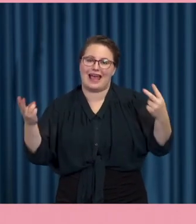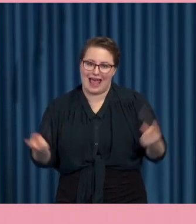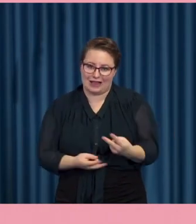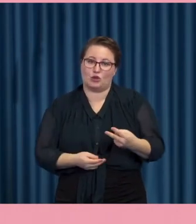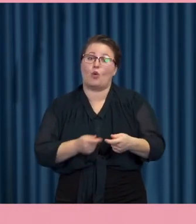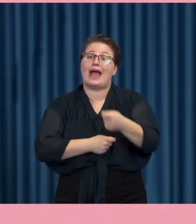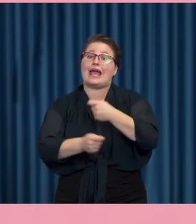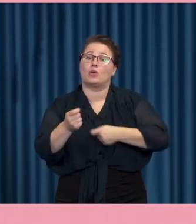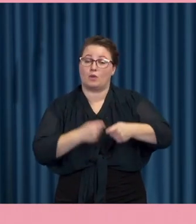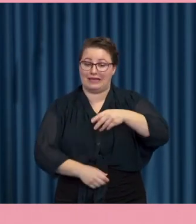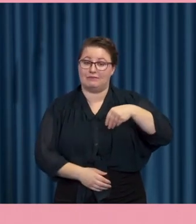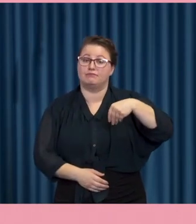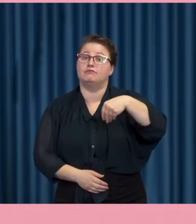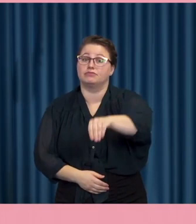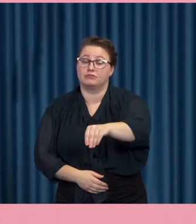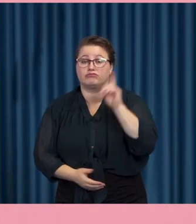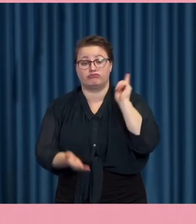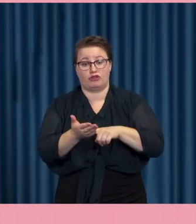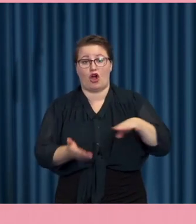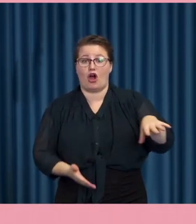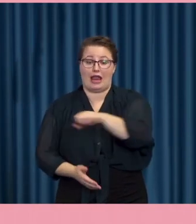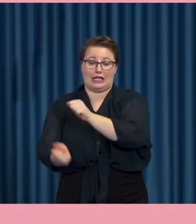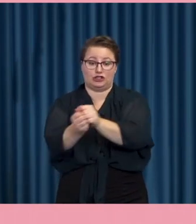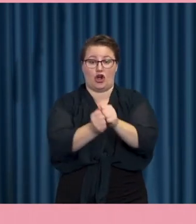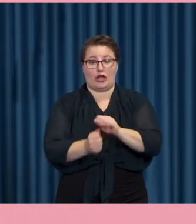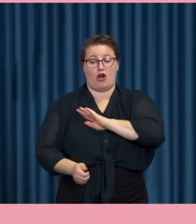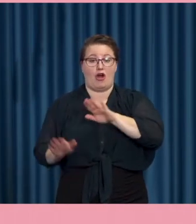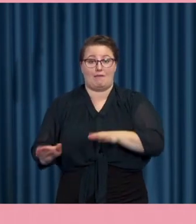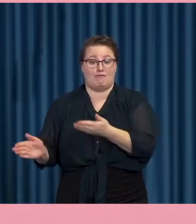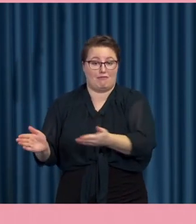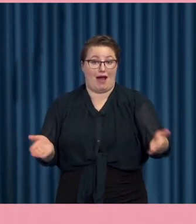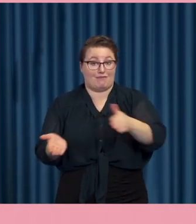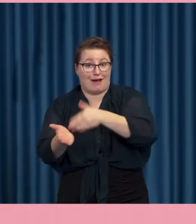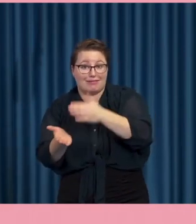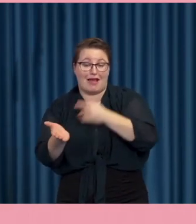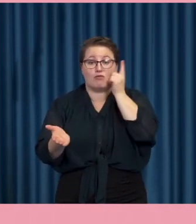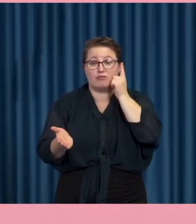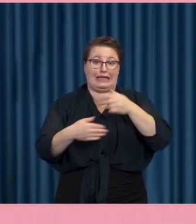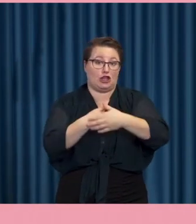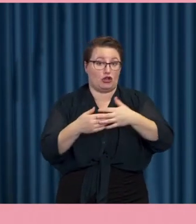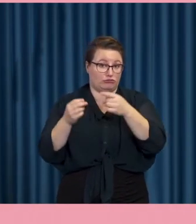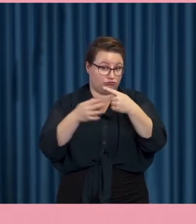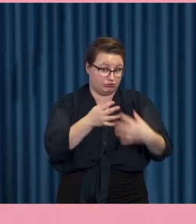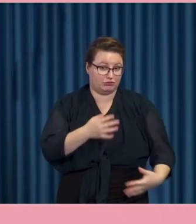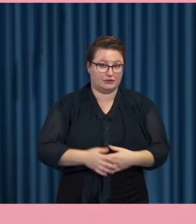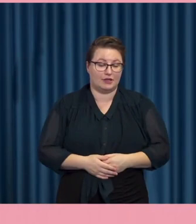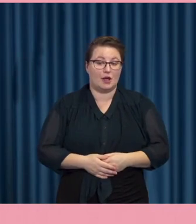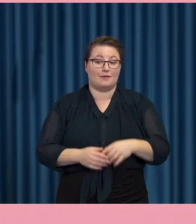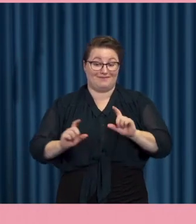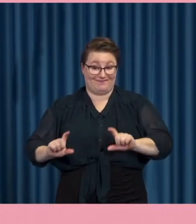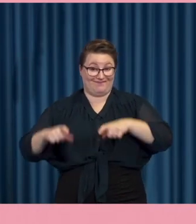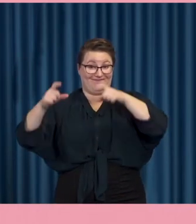investering för att ha prylarna som gör en mer självständig idag. Och sen så de här färdigheterna.